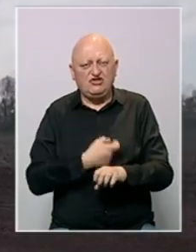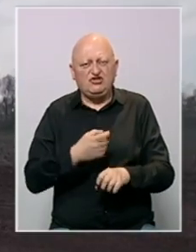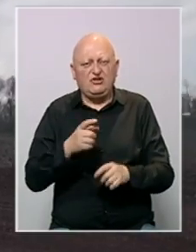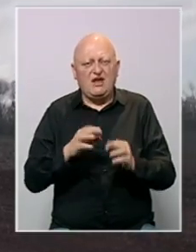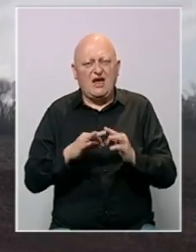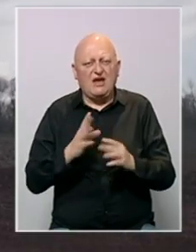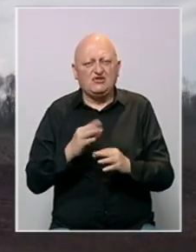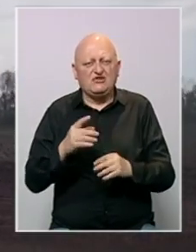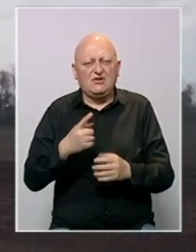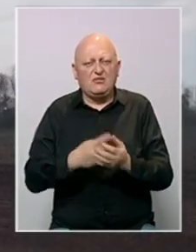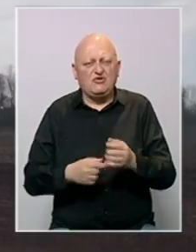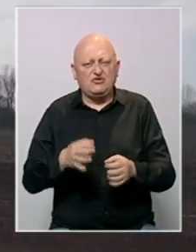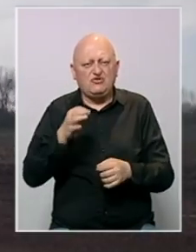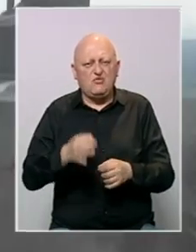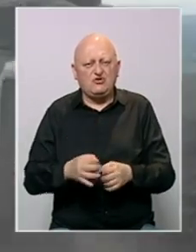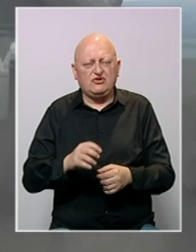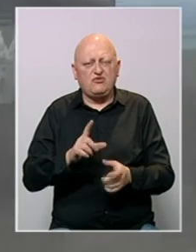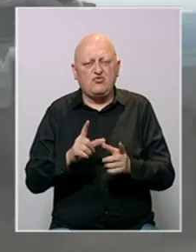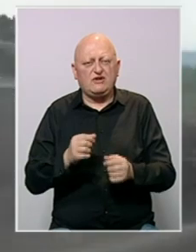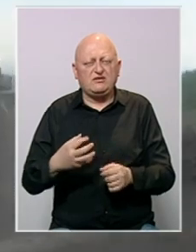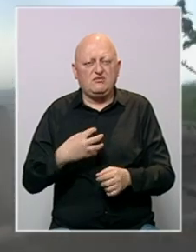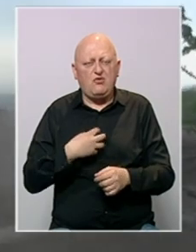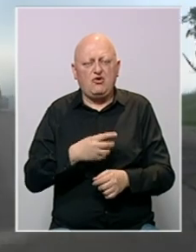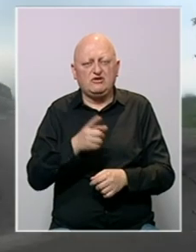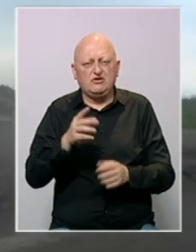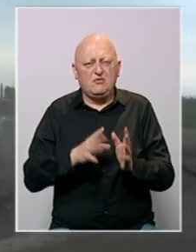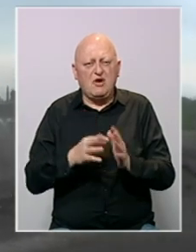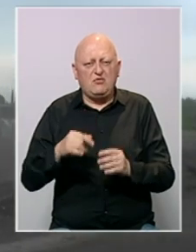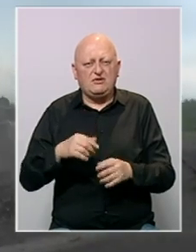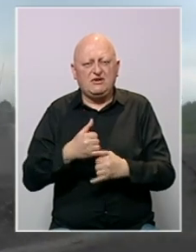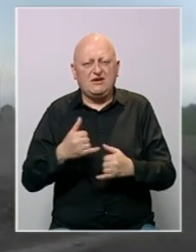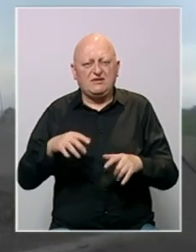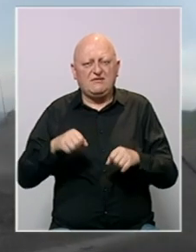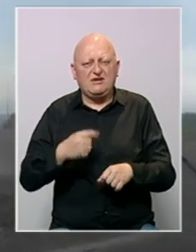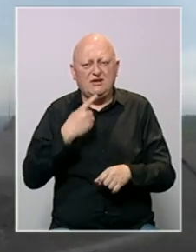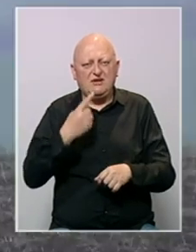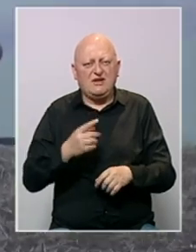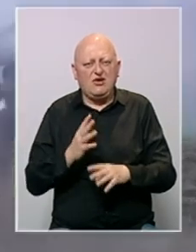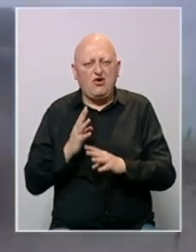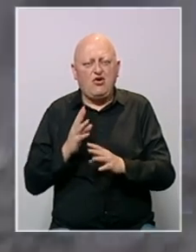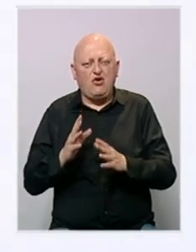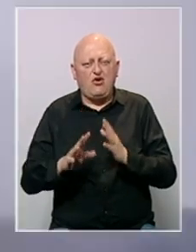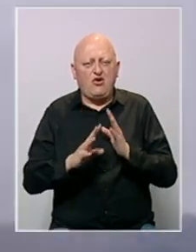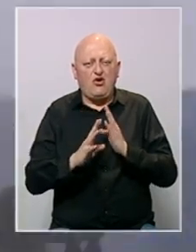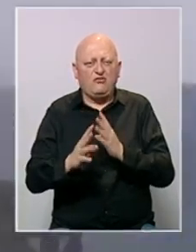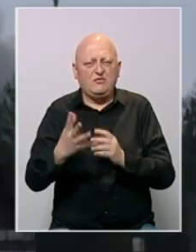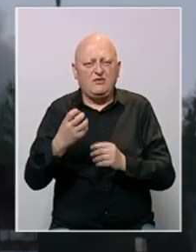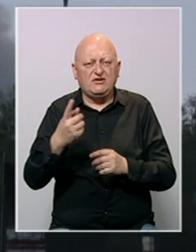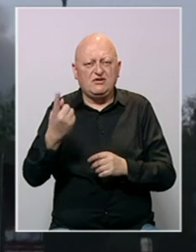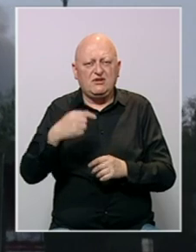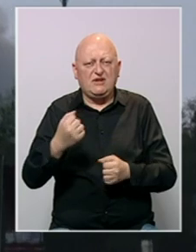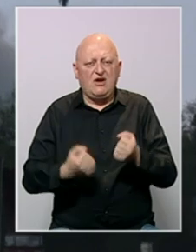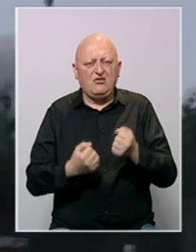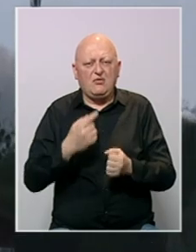za čeličanu Azovstal, posljednje uporište ukrajinskih boraca u Marijupolju, gradske vlasti su navele da je konvoj od 500 do 1000